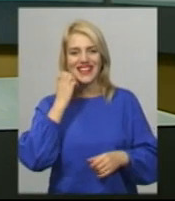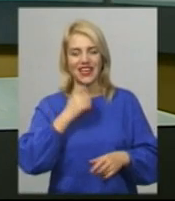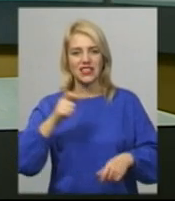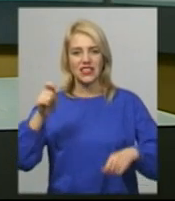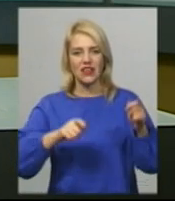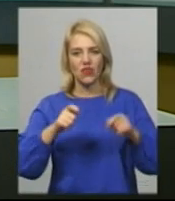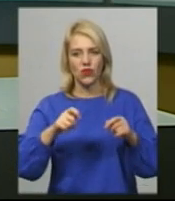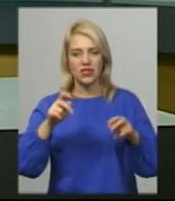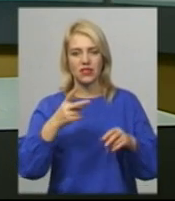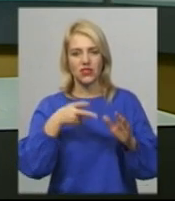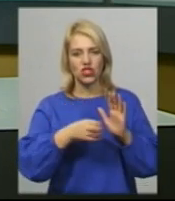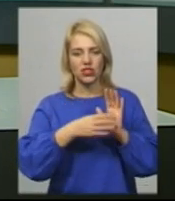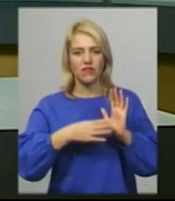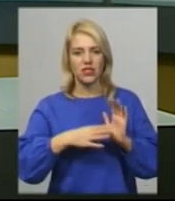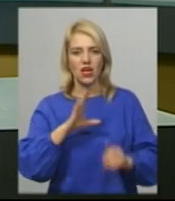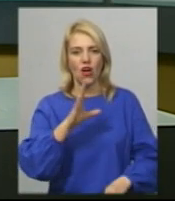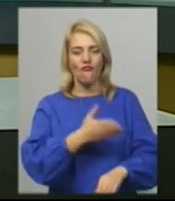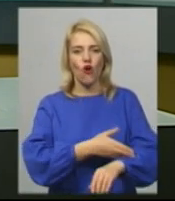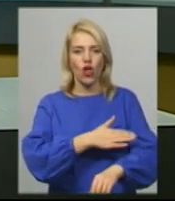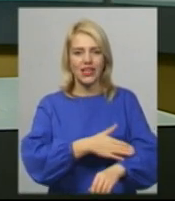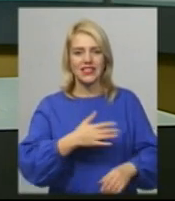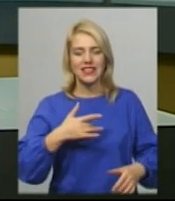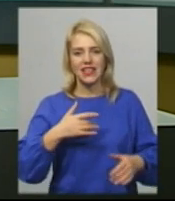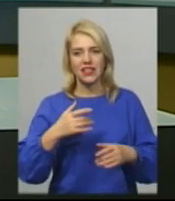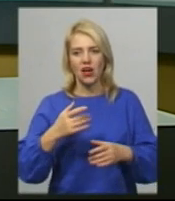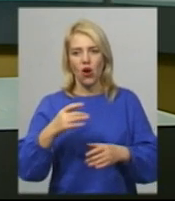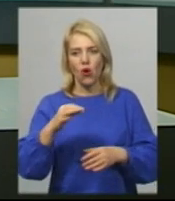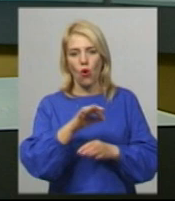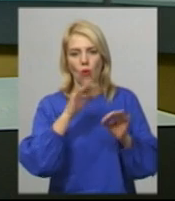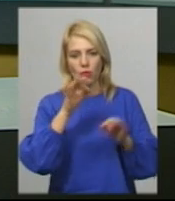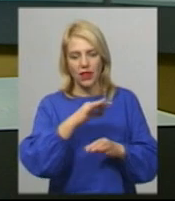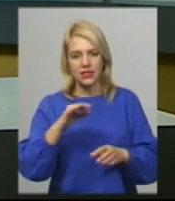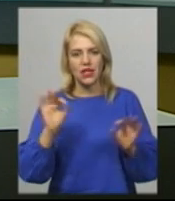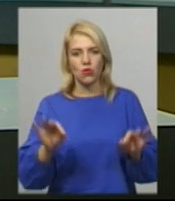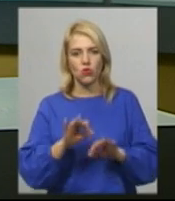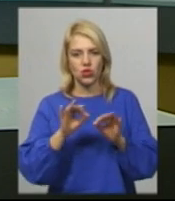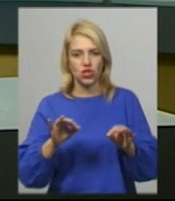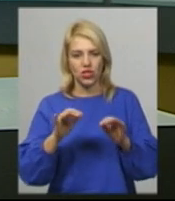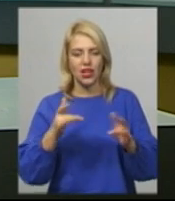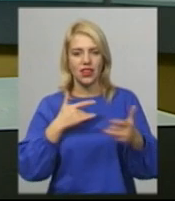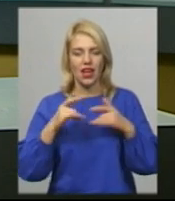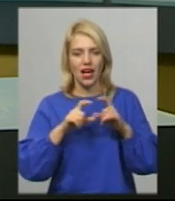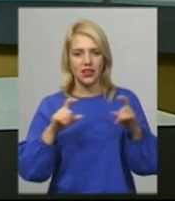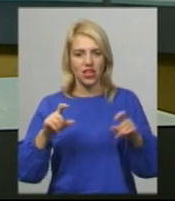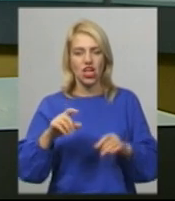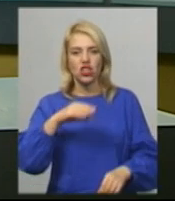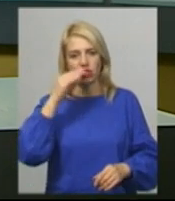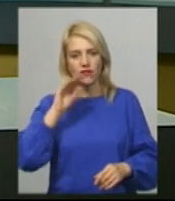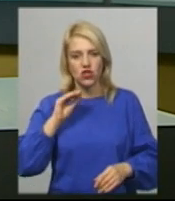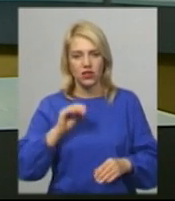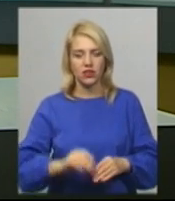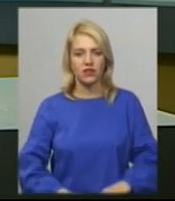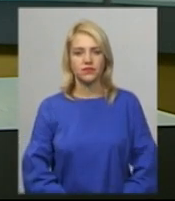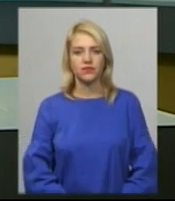-2019» Волинський академічний обласний український музично-драматичний театр імені Тараса Шевченка. Подробиці дізнавалась